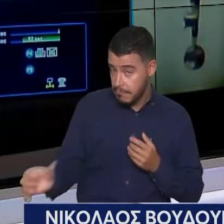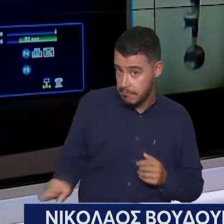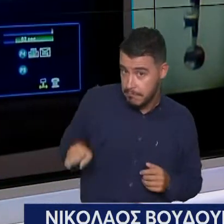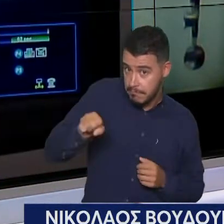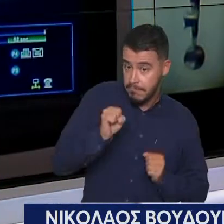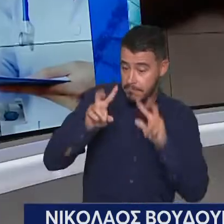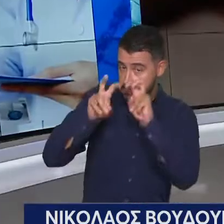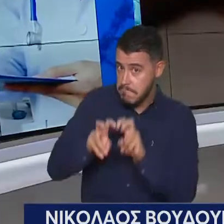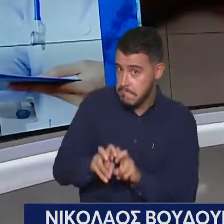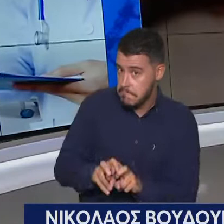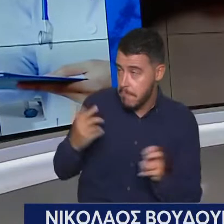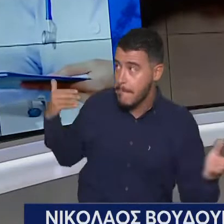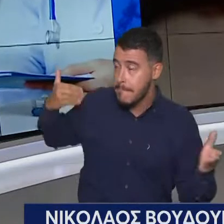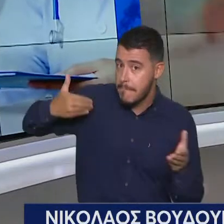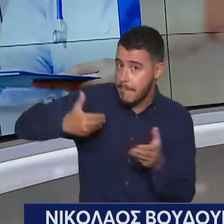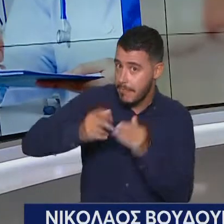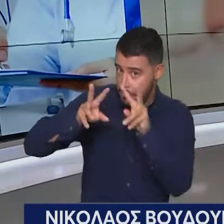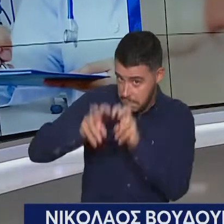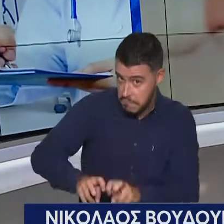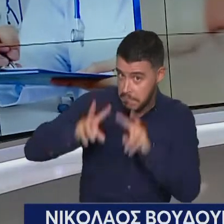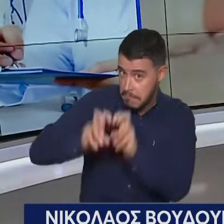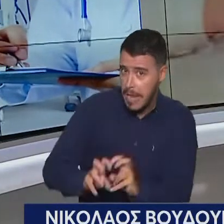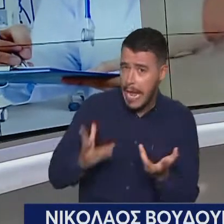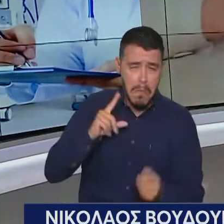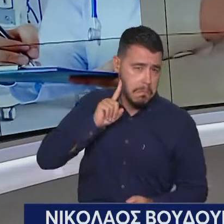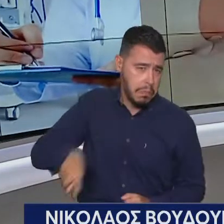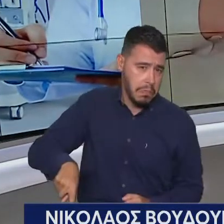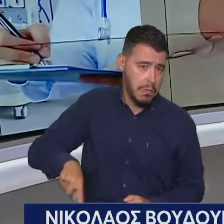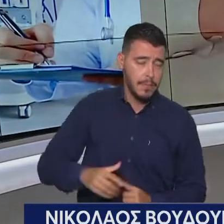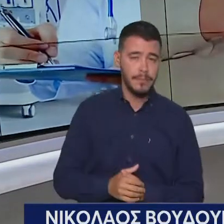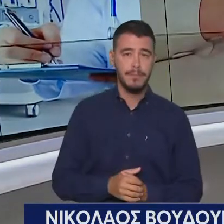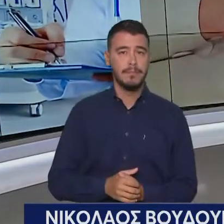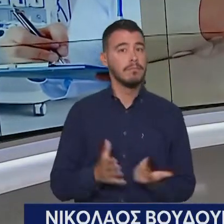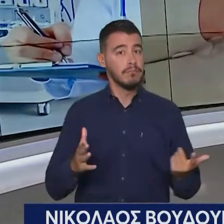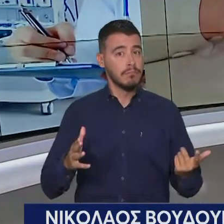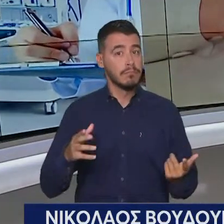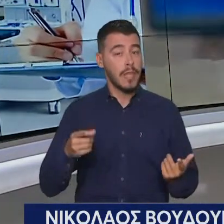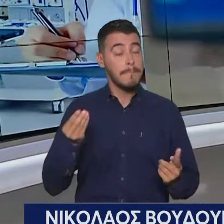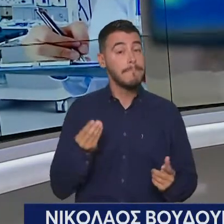Κοιτάξτε, οι περισσότερες οικογένειες που παρακολουθούνται από παιδιά τους το κάνουν.